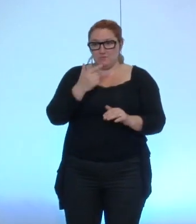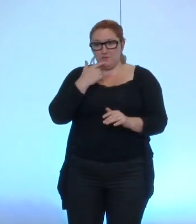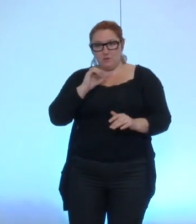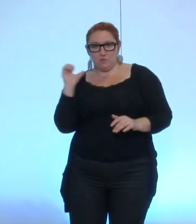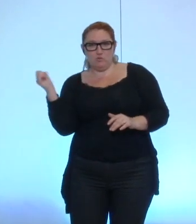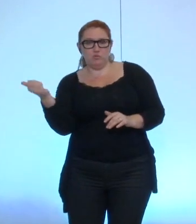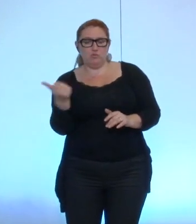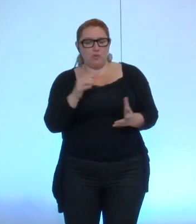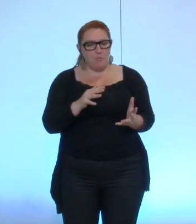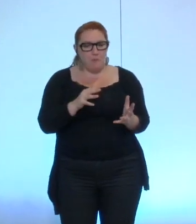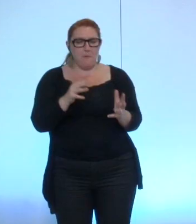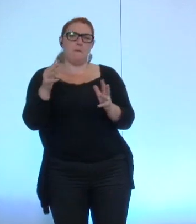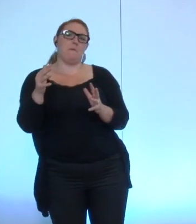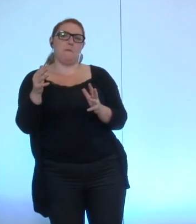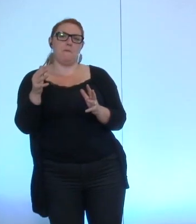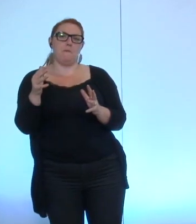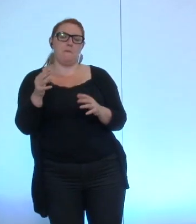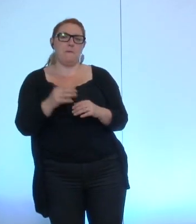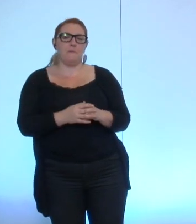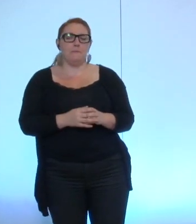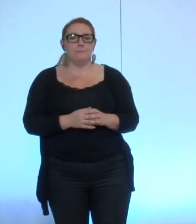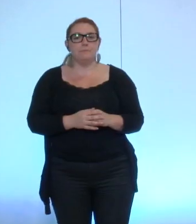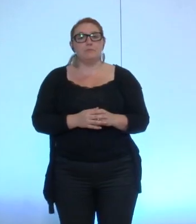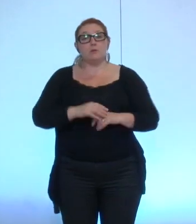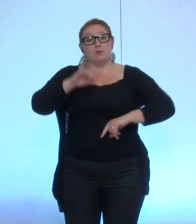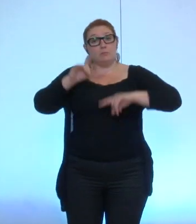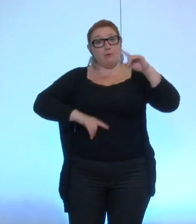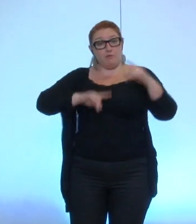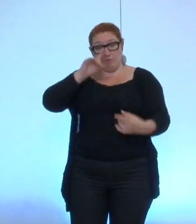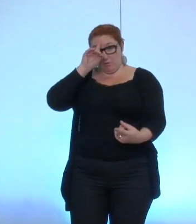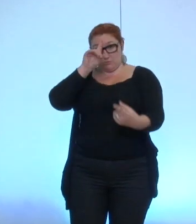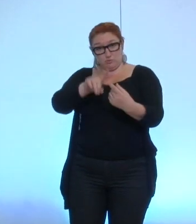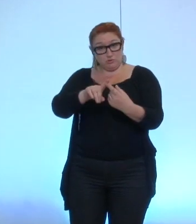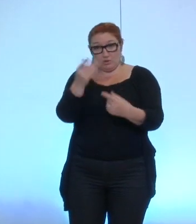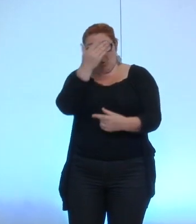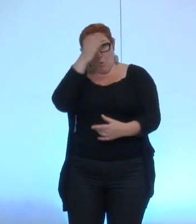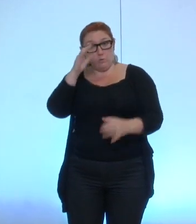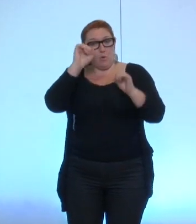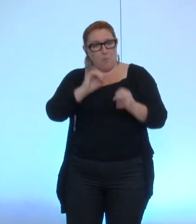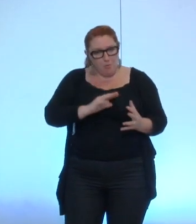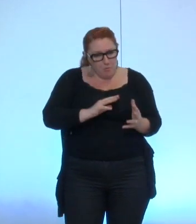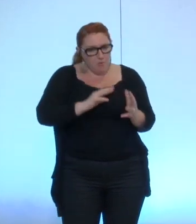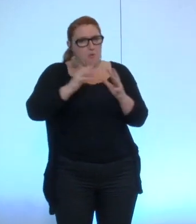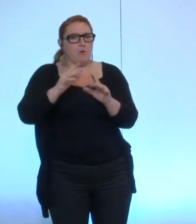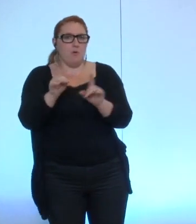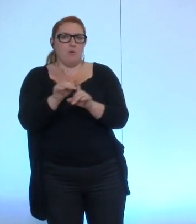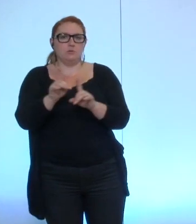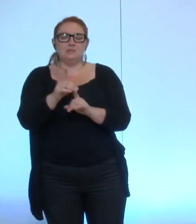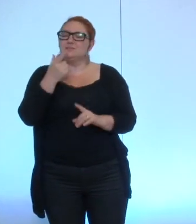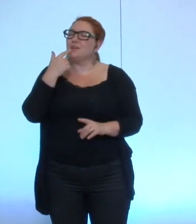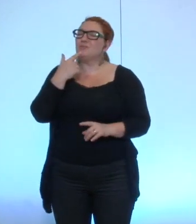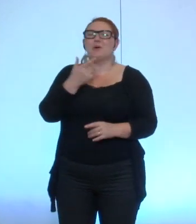le monde on peut sur certains sujets avancer aussi comme ça ça ne pas dire qu'on va être tout le temps